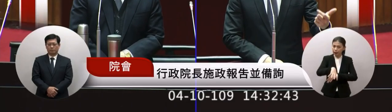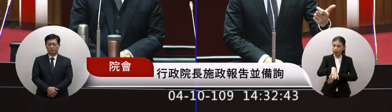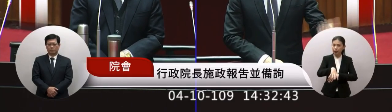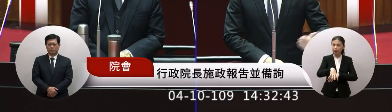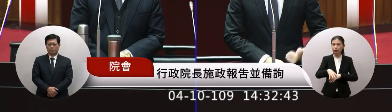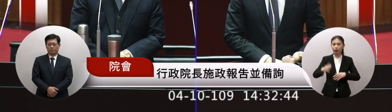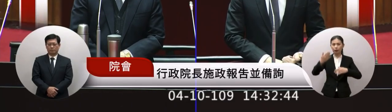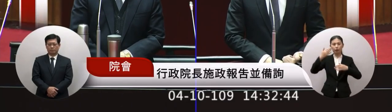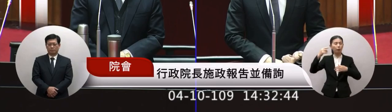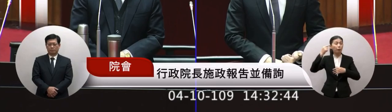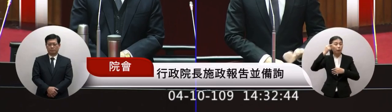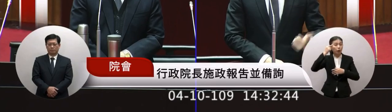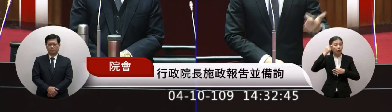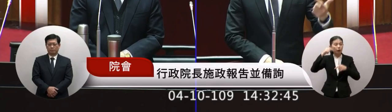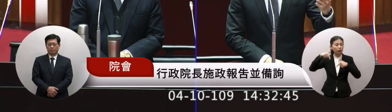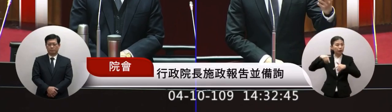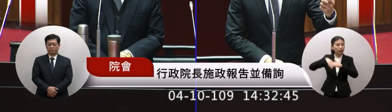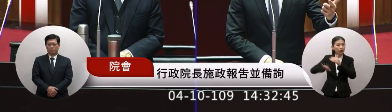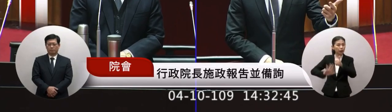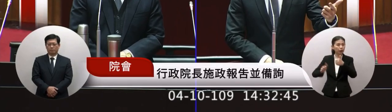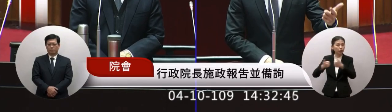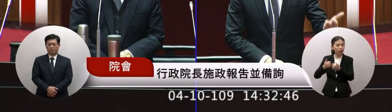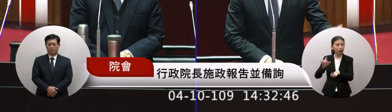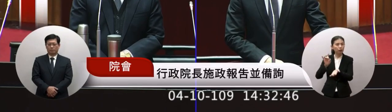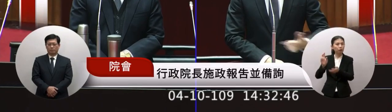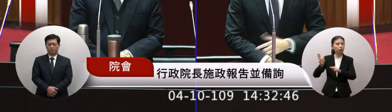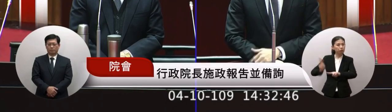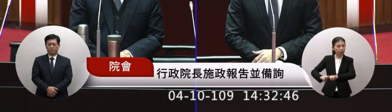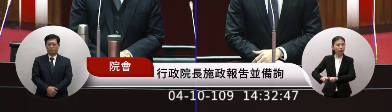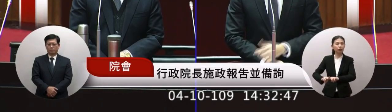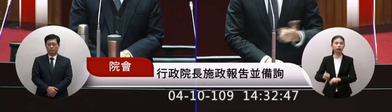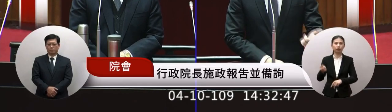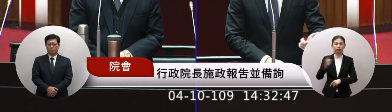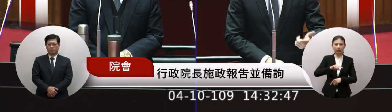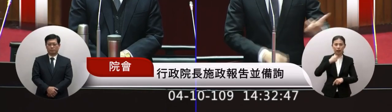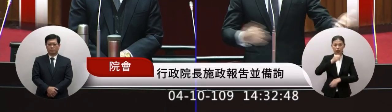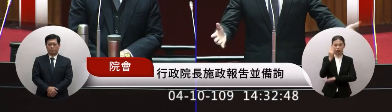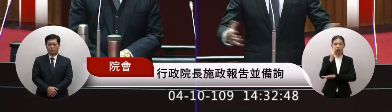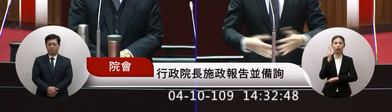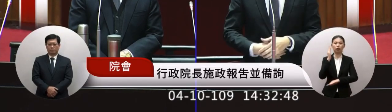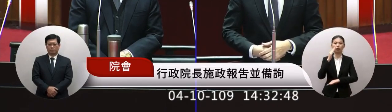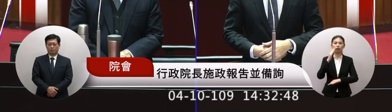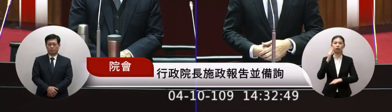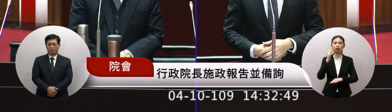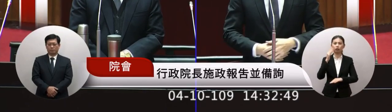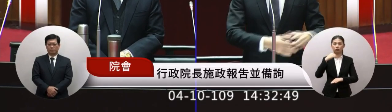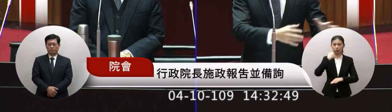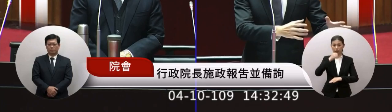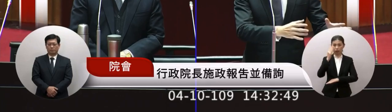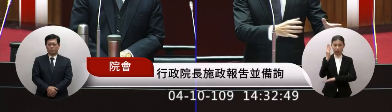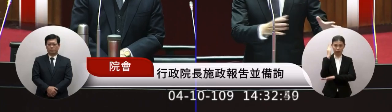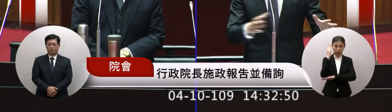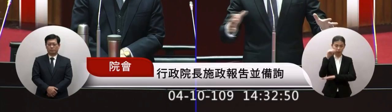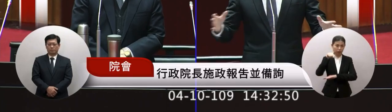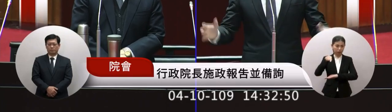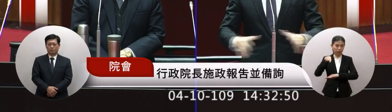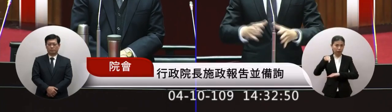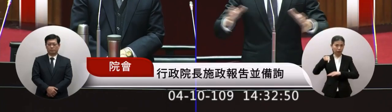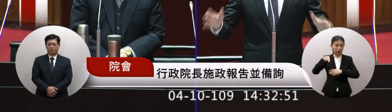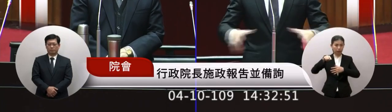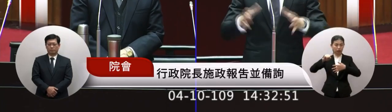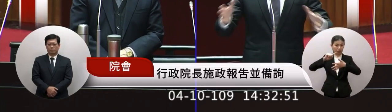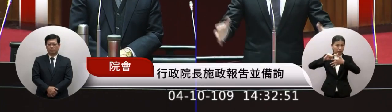總委委員會廢渡了上一次的時候這個台灣政府的議程整個都沒有所以說其實這